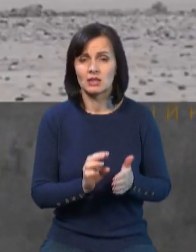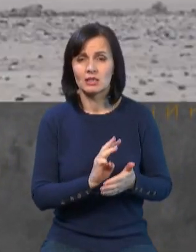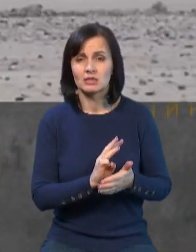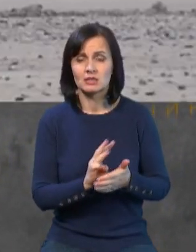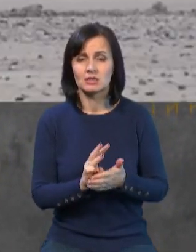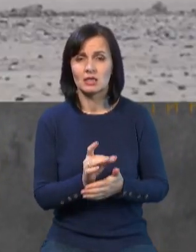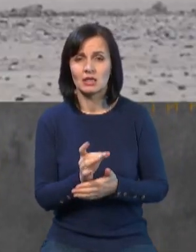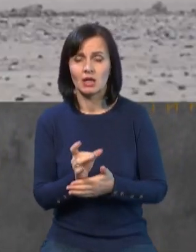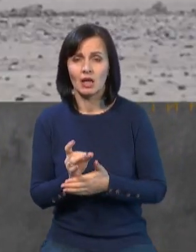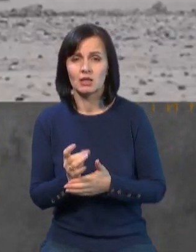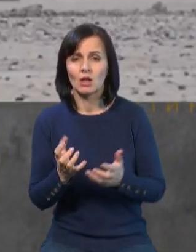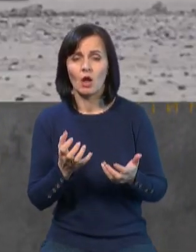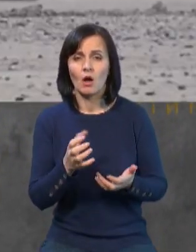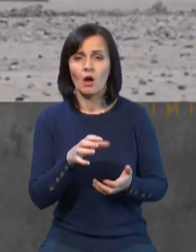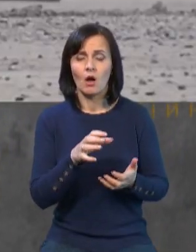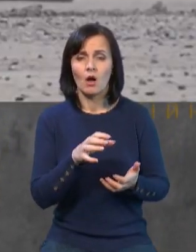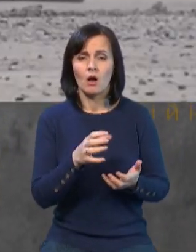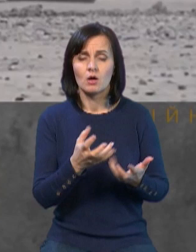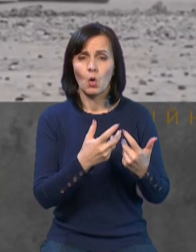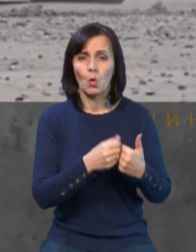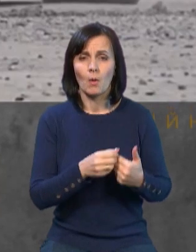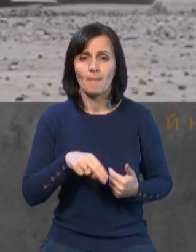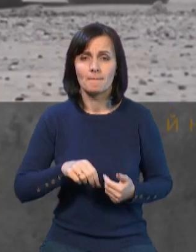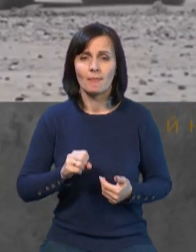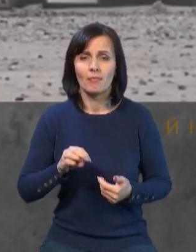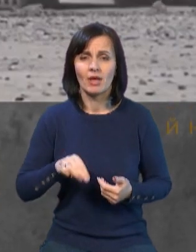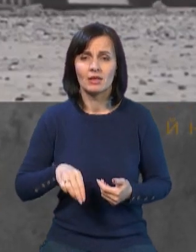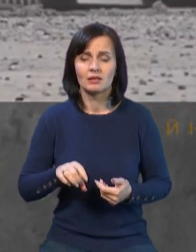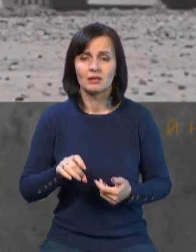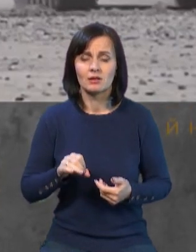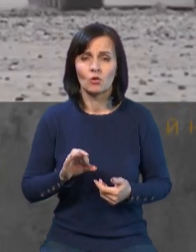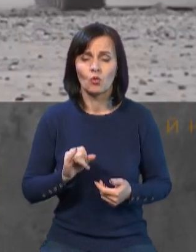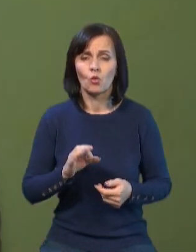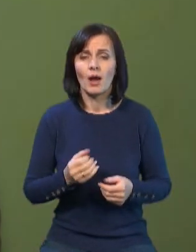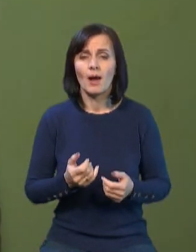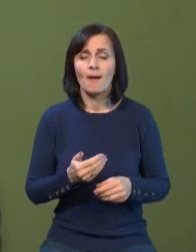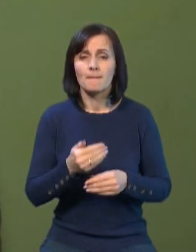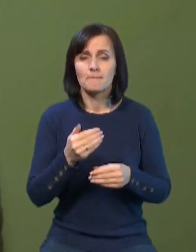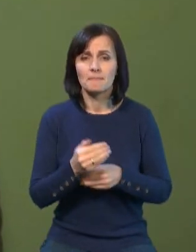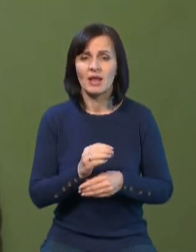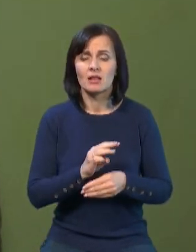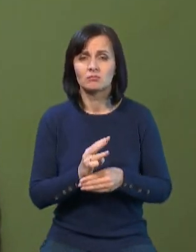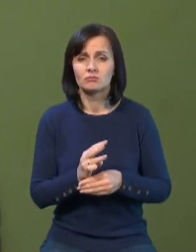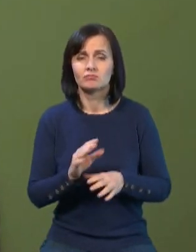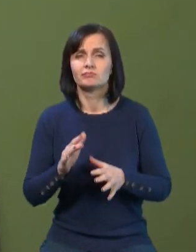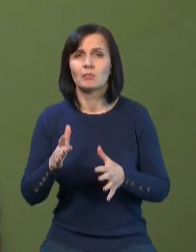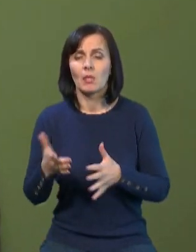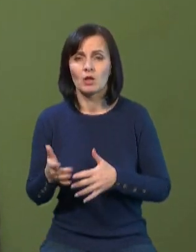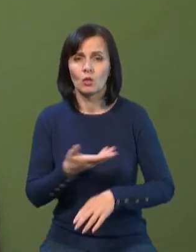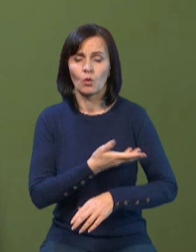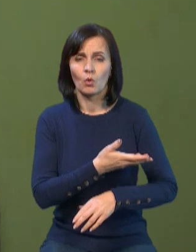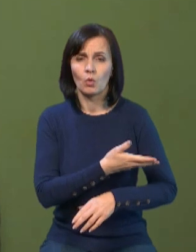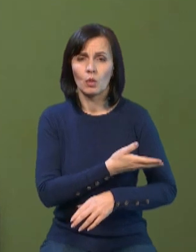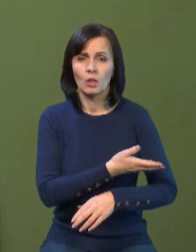комплексом «Петріот». Коли свого часу, спочатку після ракетного інциденту у Польщі, Берлін пропонував в